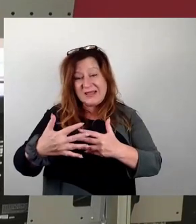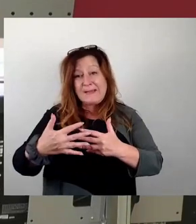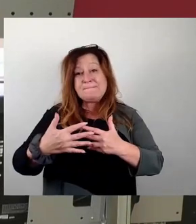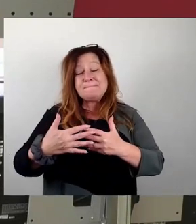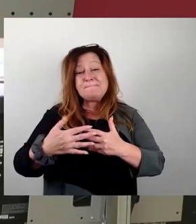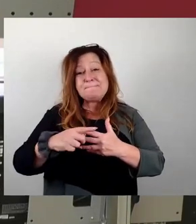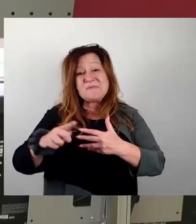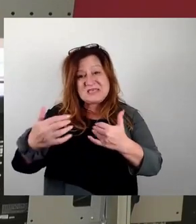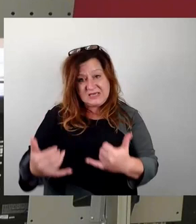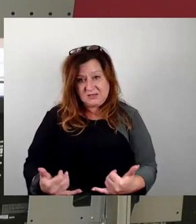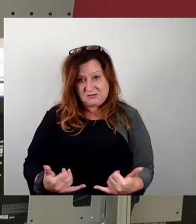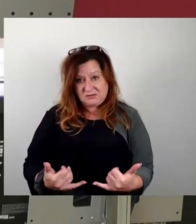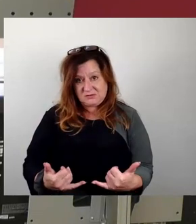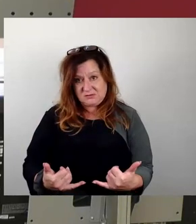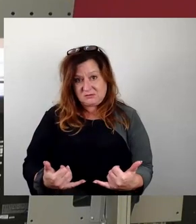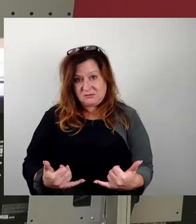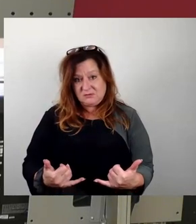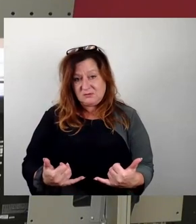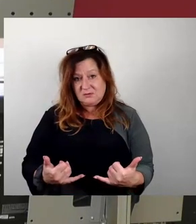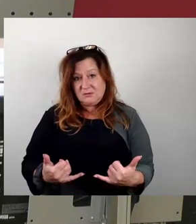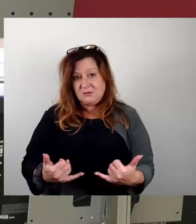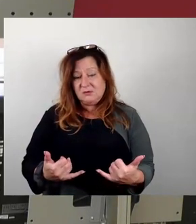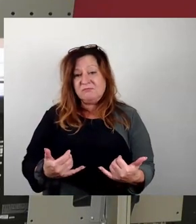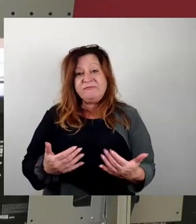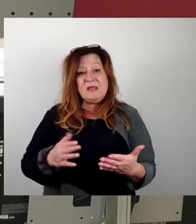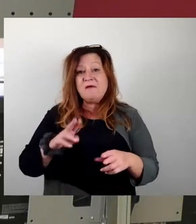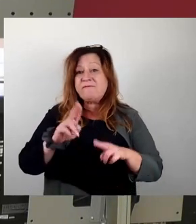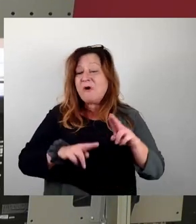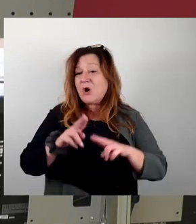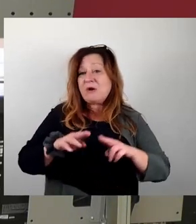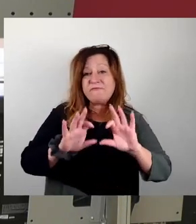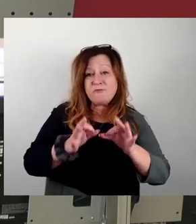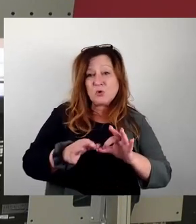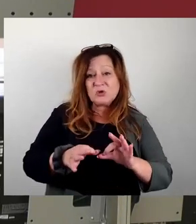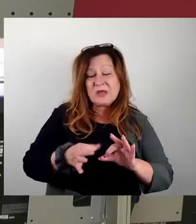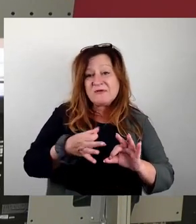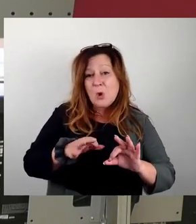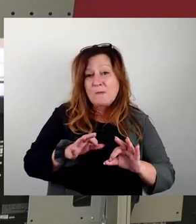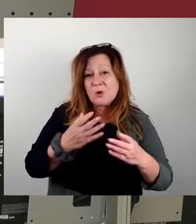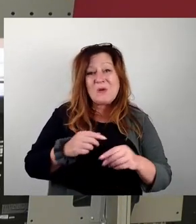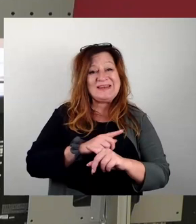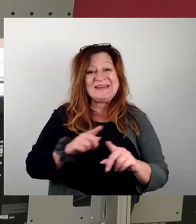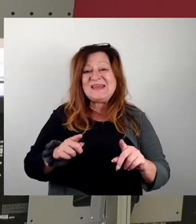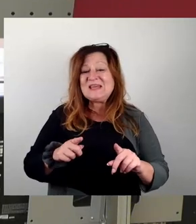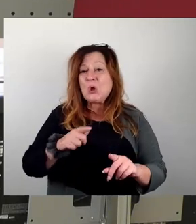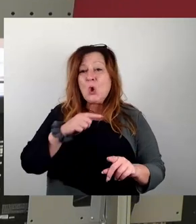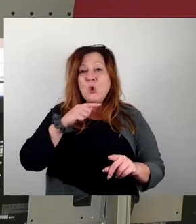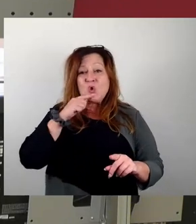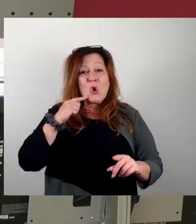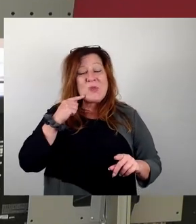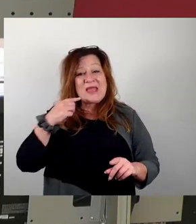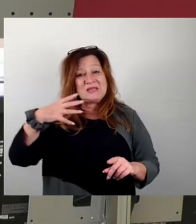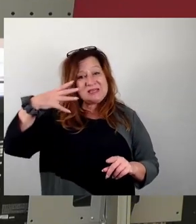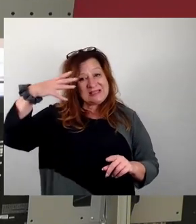eine weitere Funktion gekriegt. Nicht als sowjetisches Siegesdenkmal, sondern natürlich auch